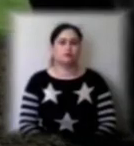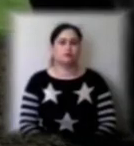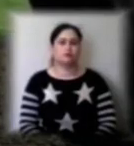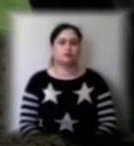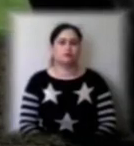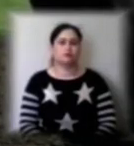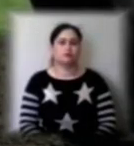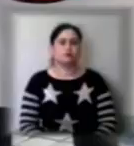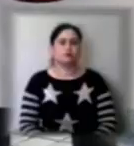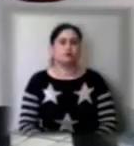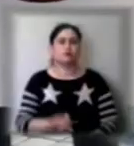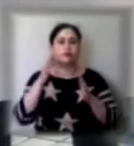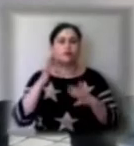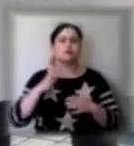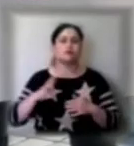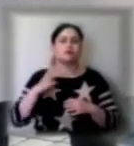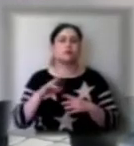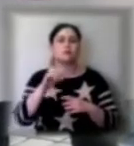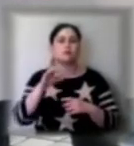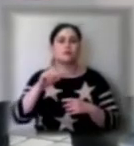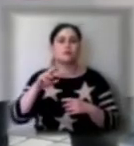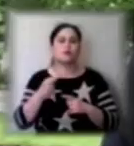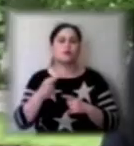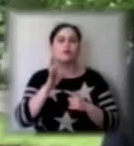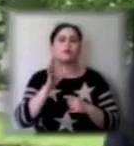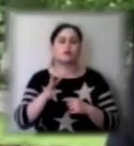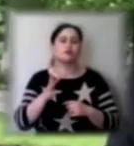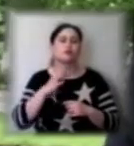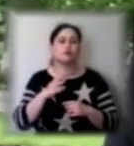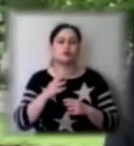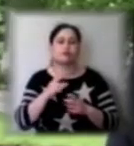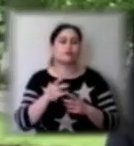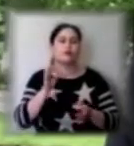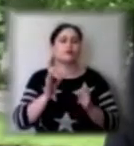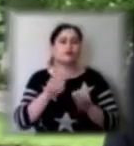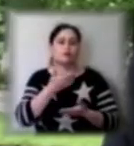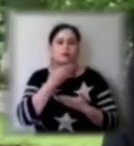чекають підприємці. Кажуть, сподівання не справдились. Сидіти на карантині і